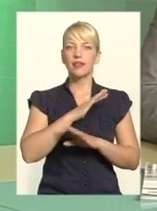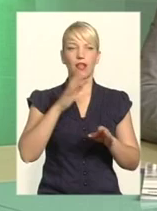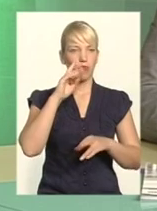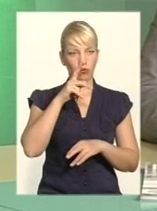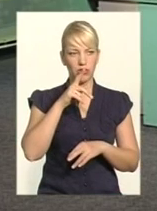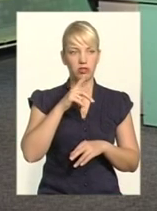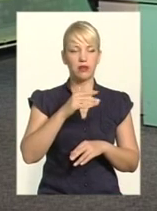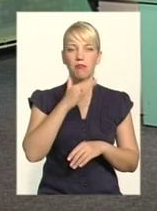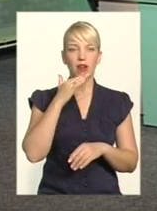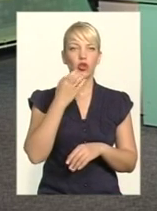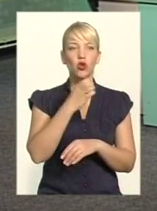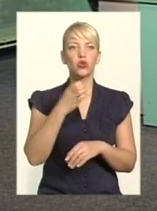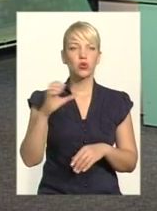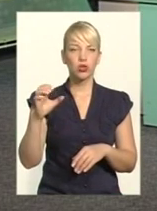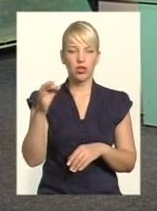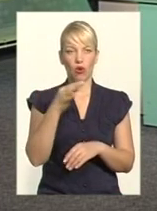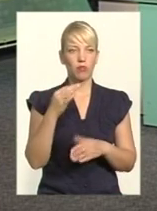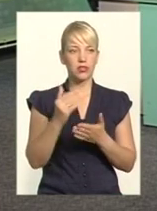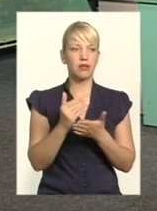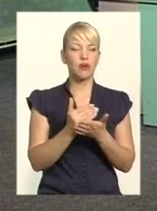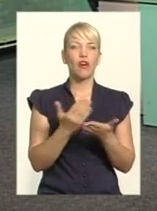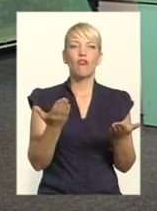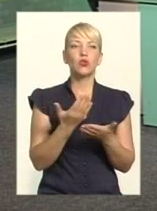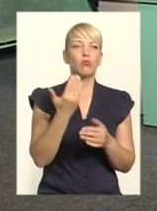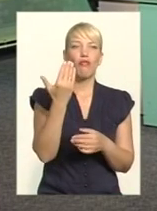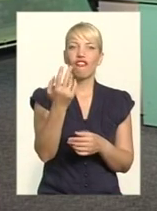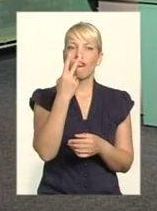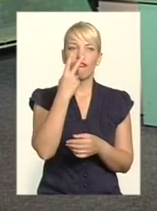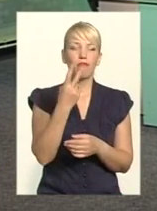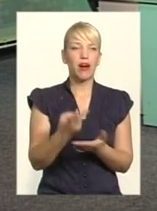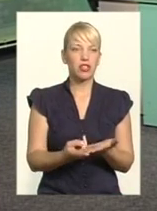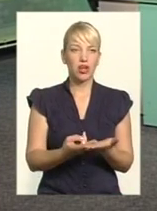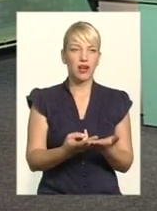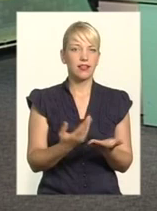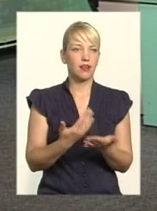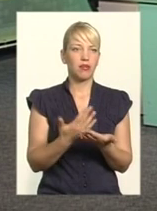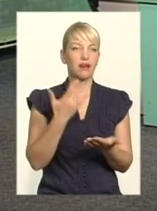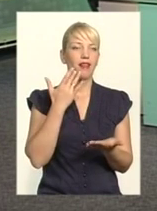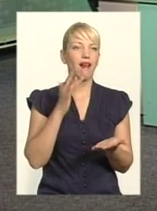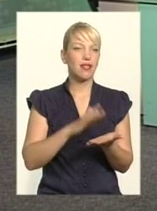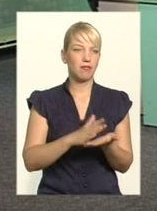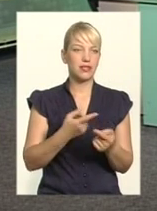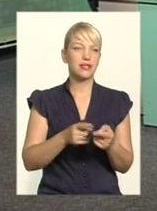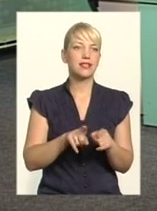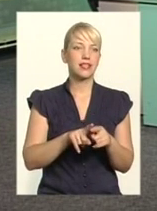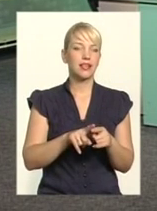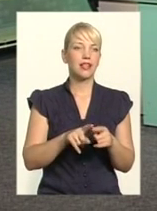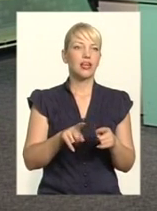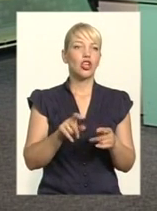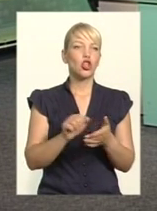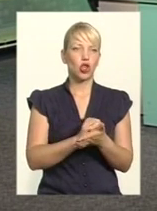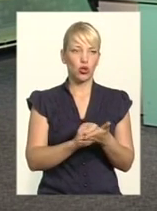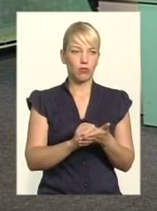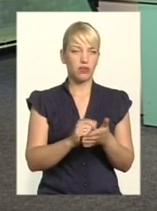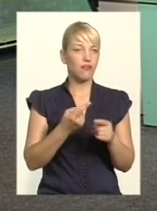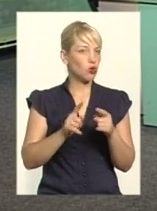обласних програм. В чому ви бачаєте ганебність таких документів? Тому що вони не можуть бути